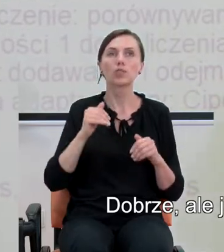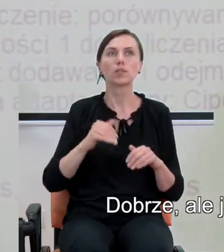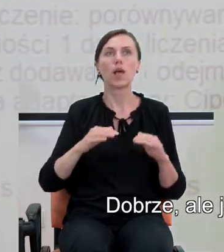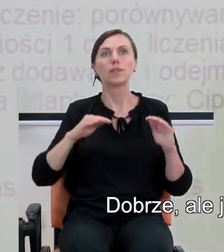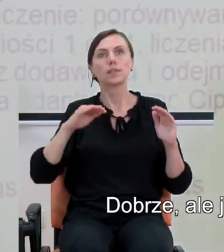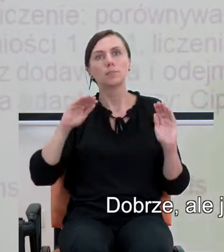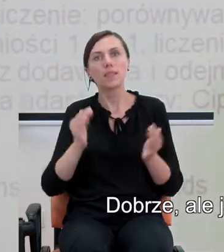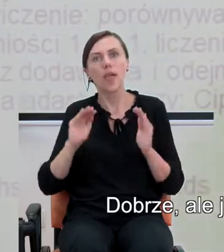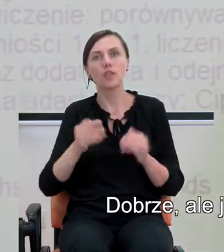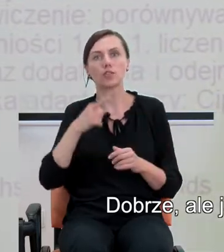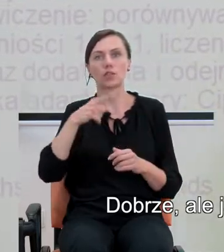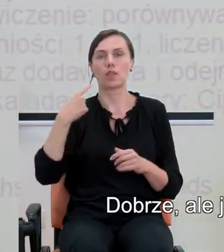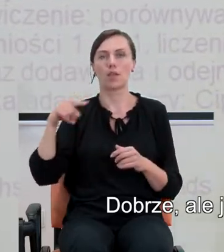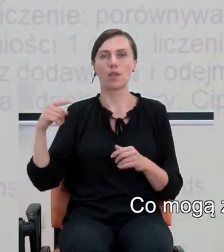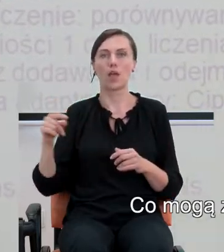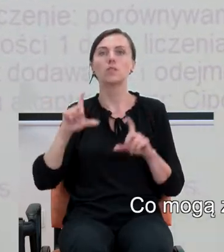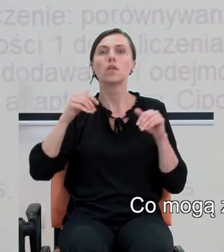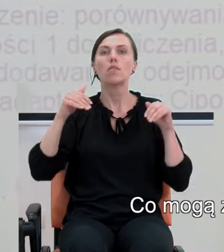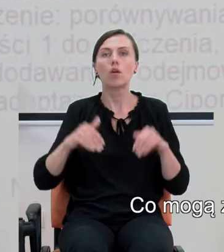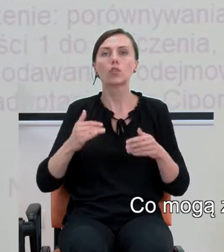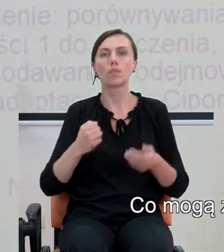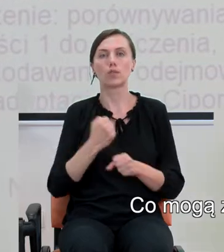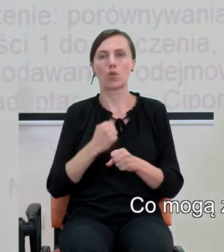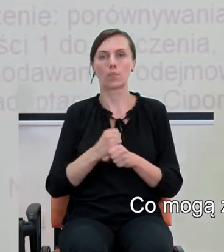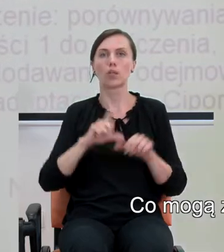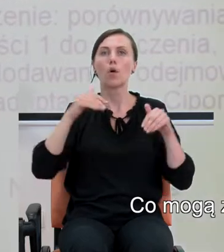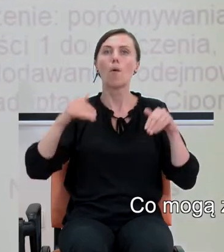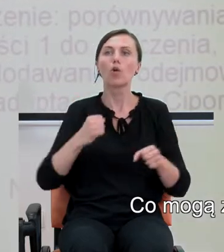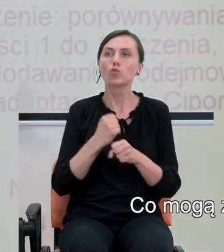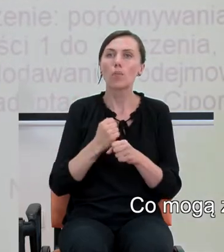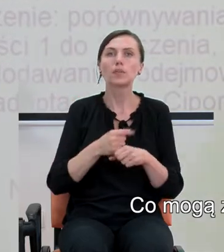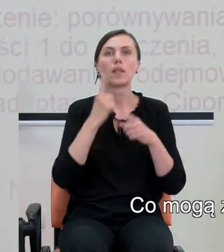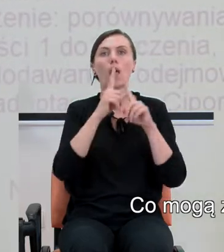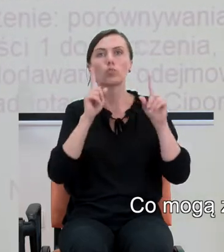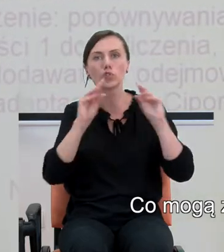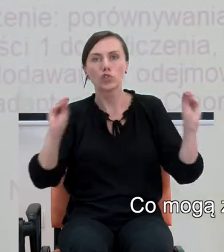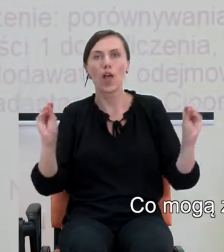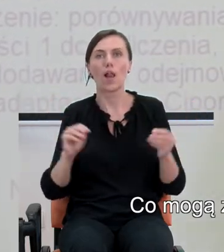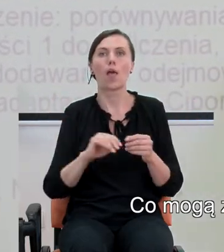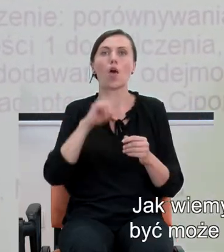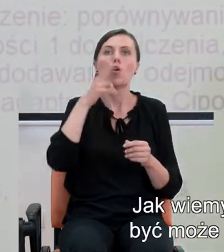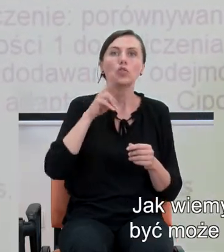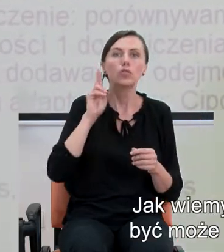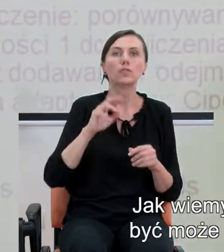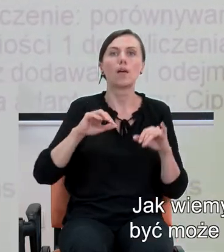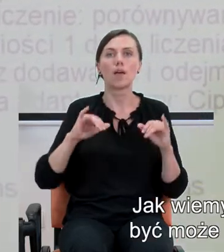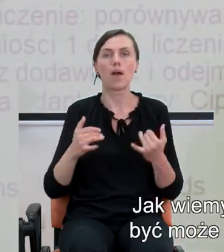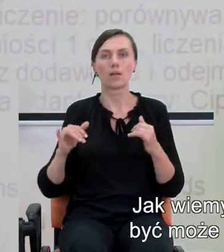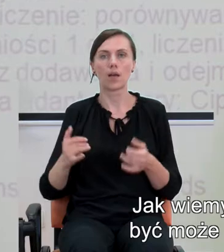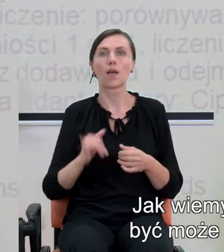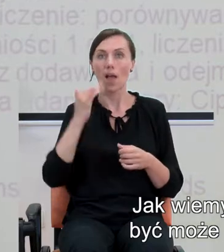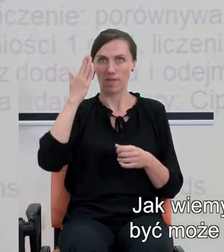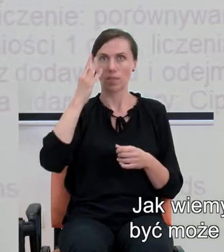dyskalkulię? Co możemy zrobić? Co mogą zrobić nauczyciele? Co mogą zrobić rodzice? Jak wiemy,